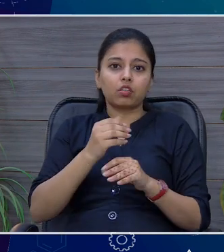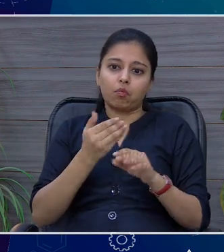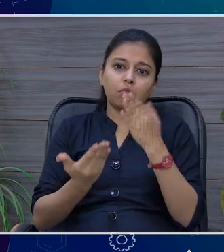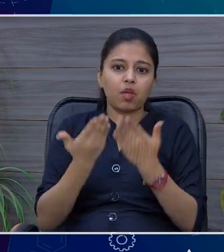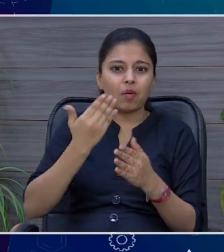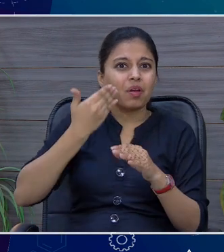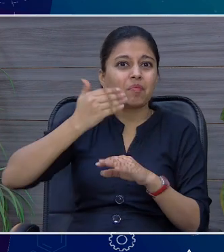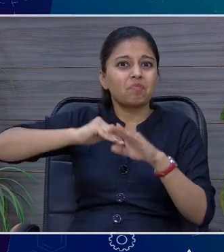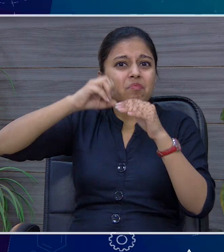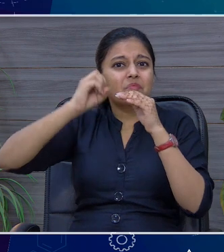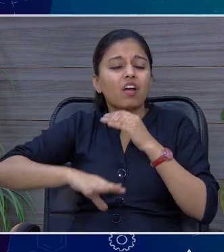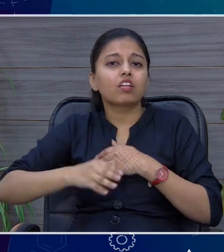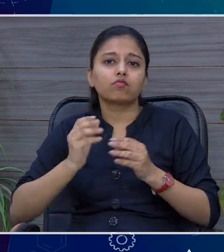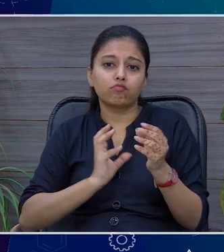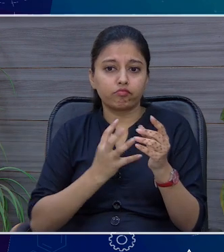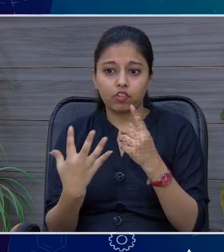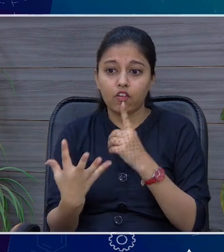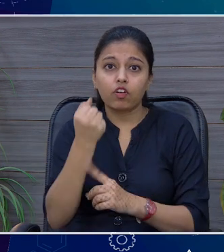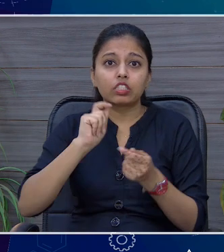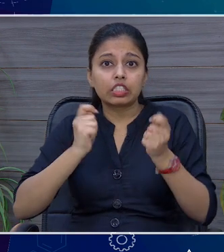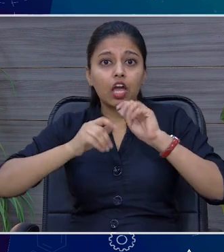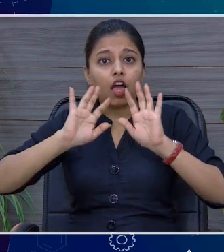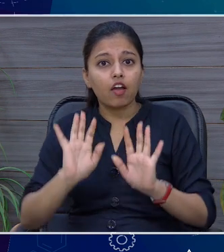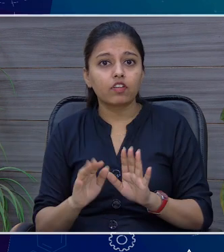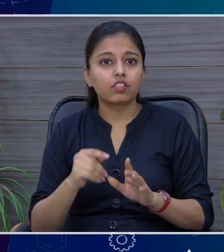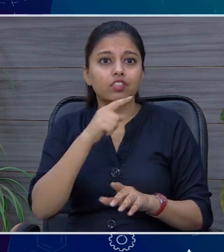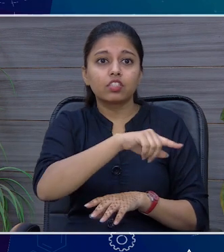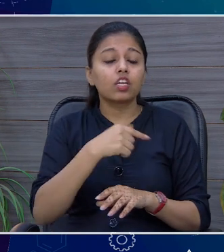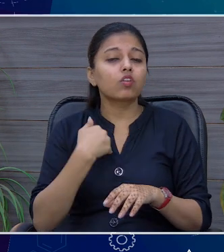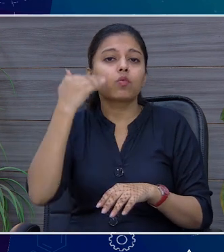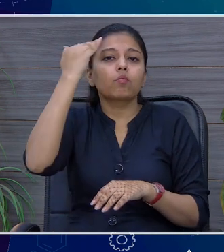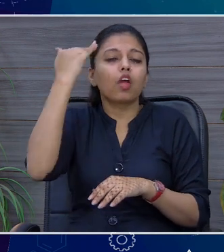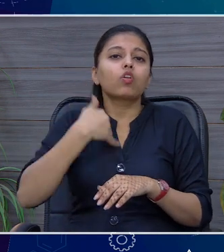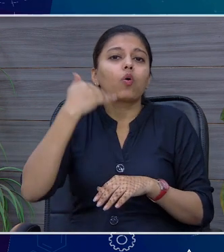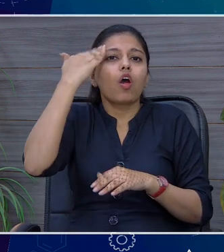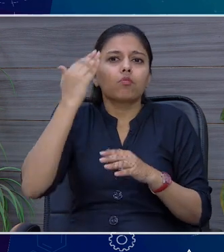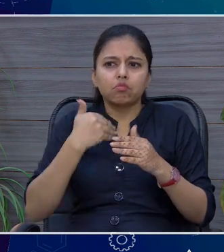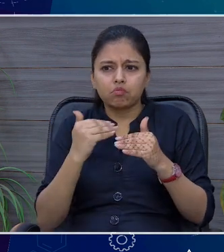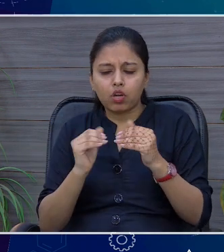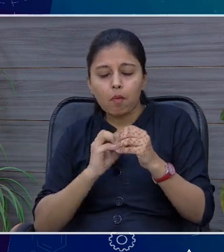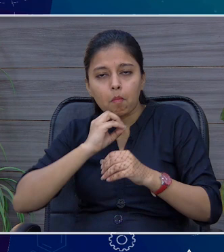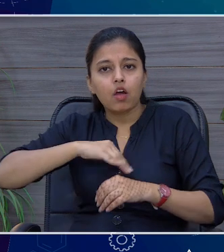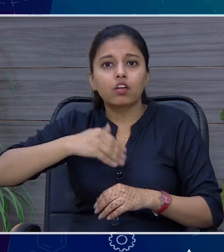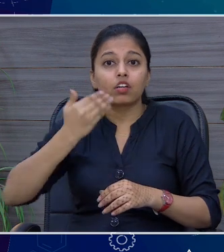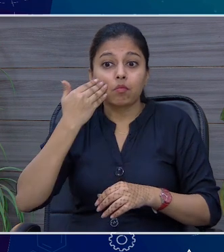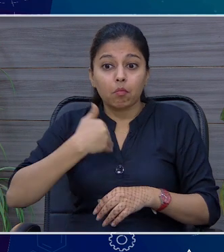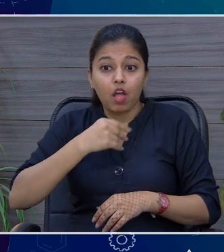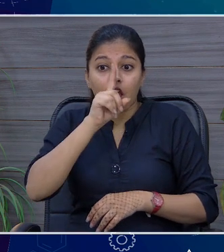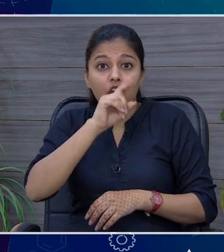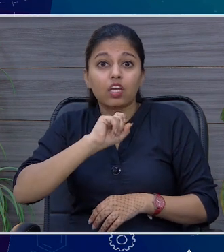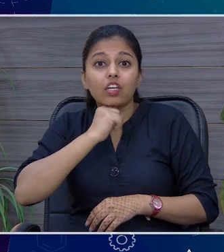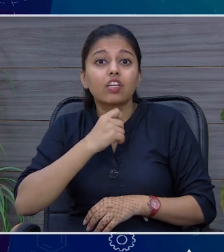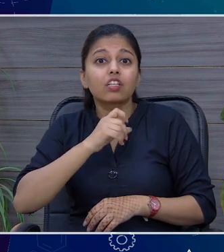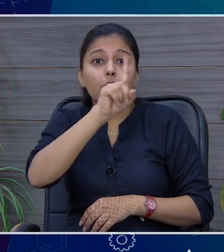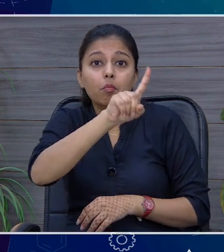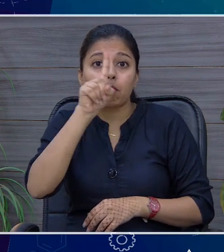हो सकता है, आपनी इसको overcome कर लियो, because में को पता चला when I overcame it too far, मतलब में को 11th class मागे पता चला कि मेरे साथ जो